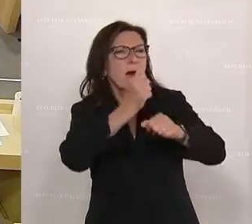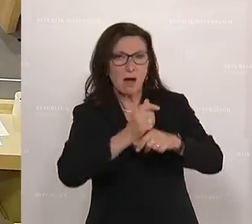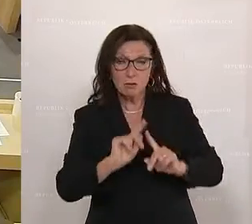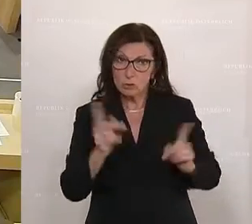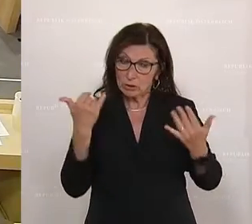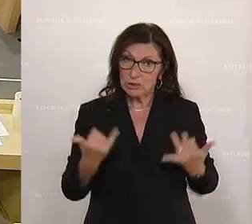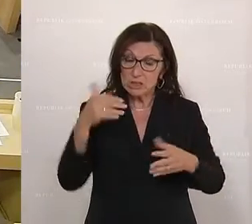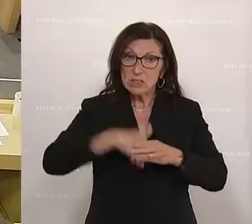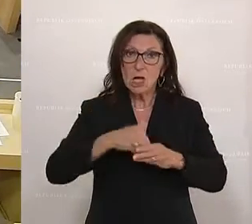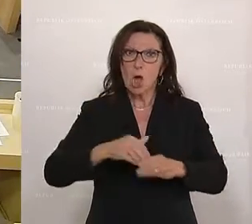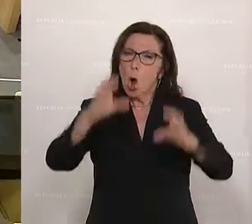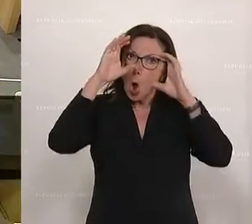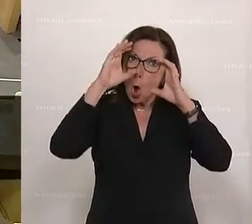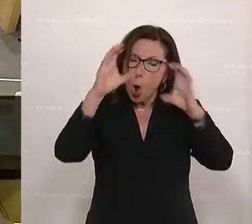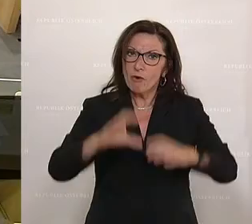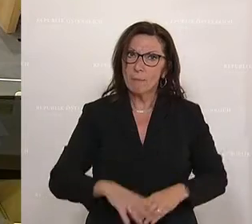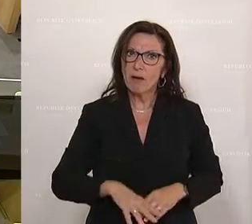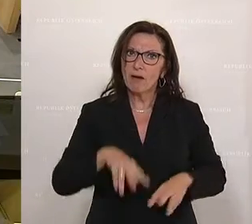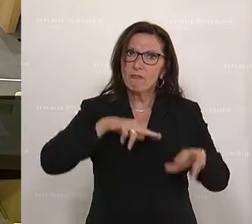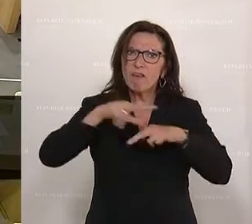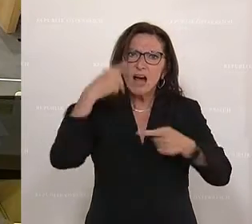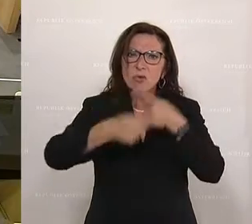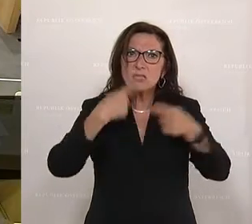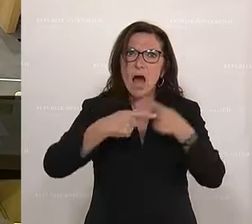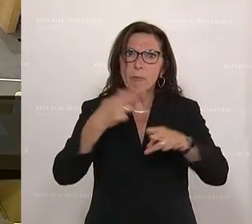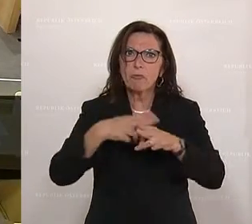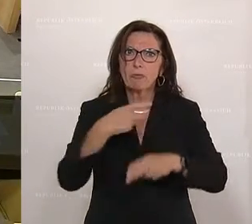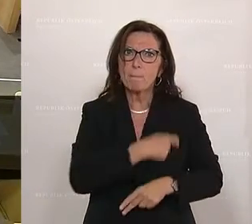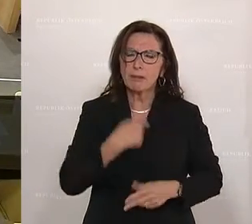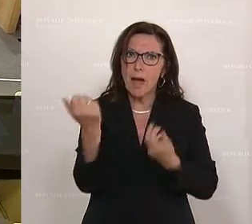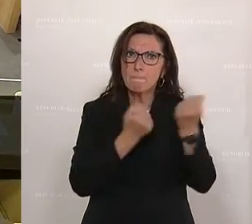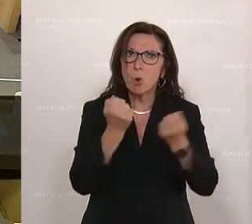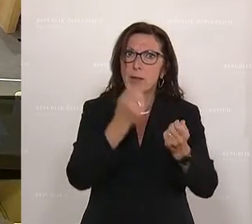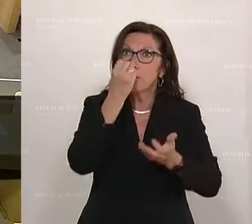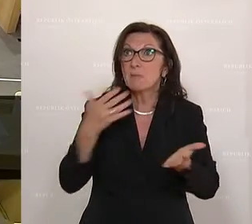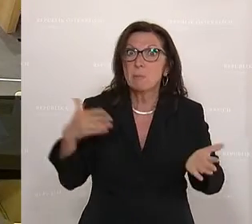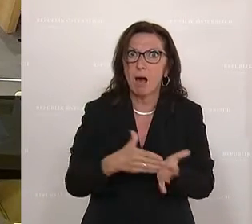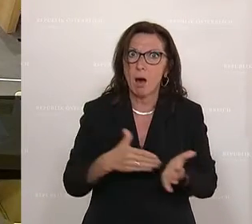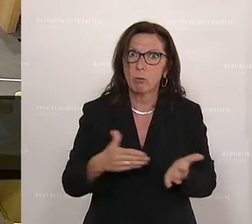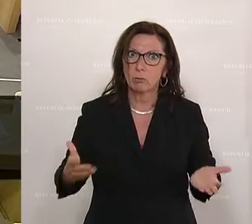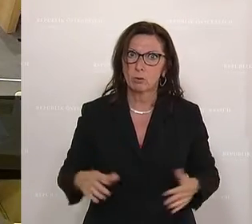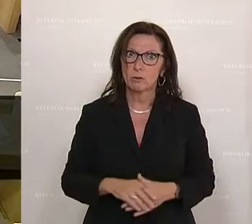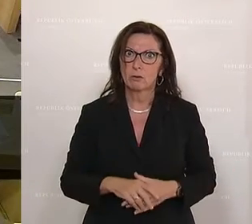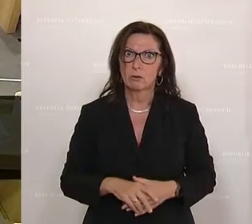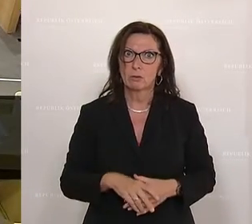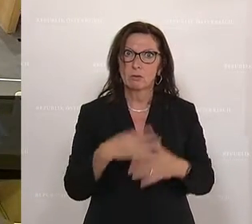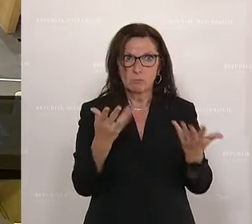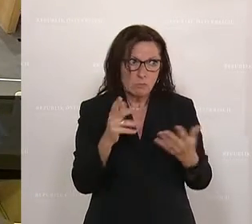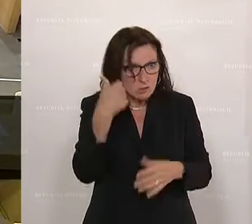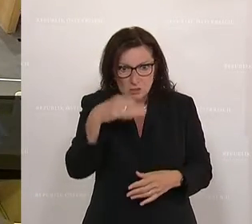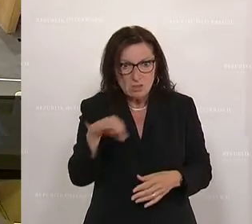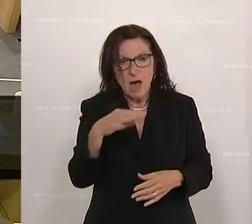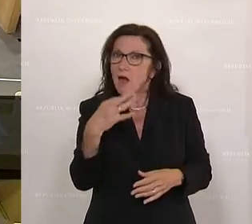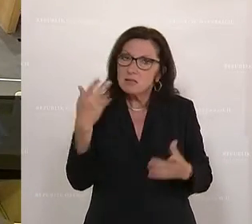darum, dass die ÖVP Verwaltungsabläufe für parteipolitische Zwecke missbraucht. Und um nichts anderes